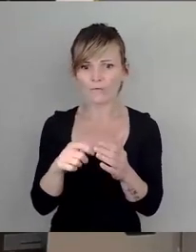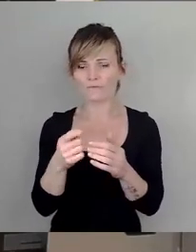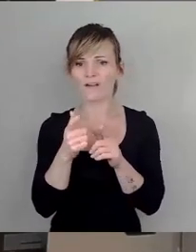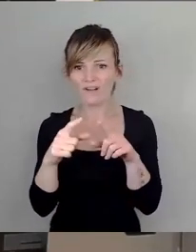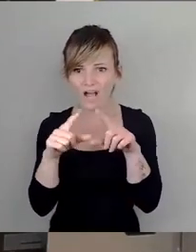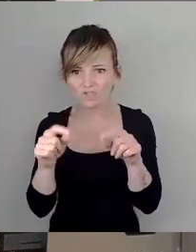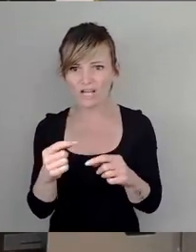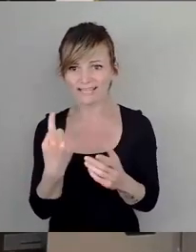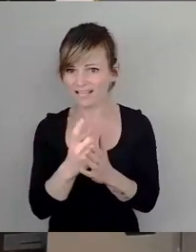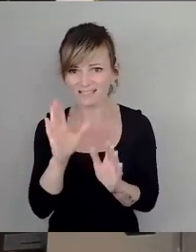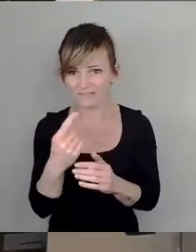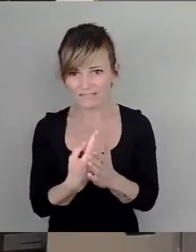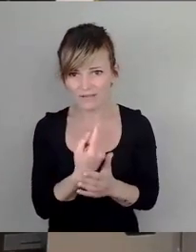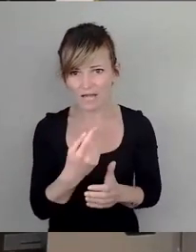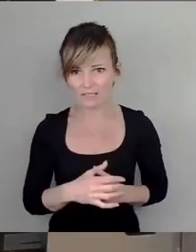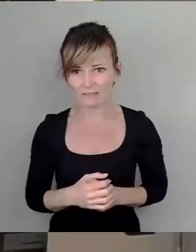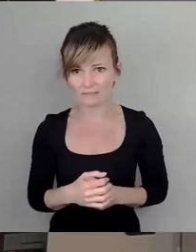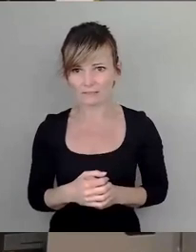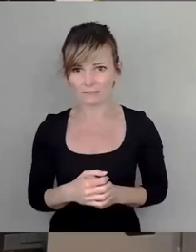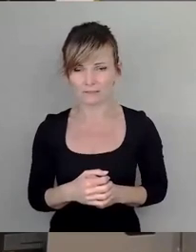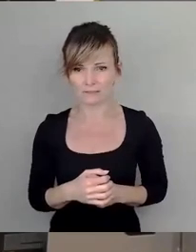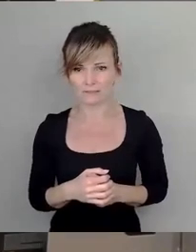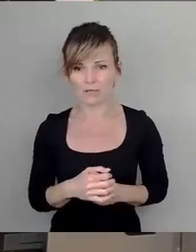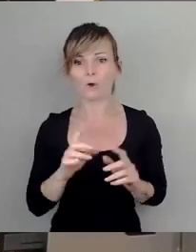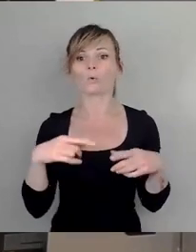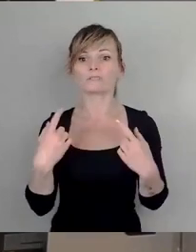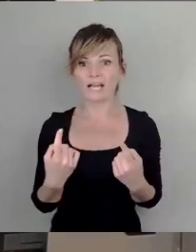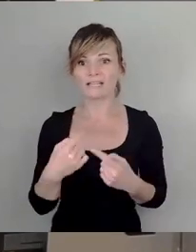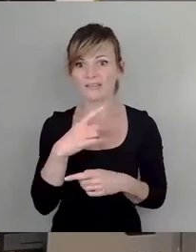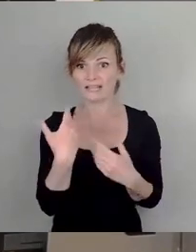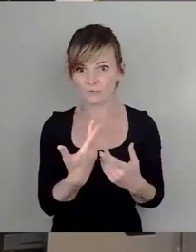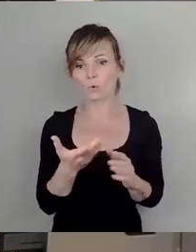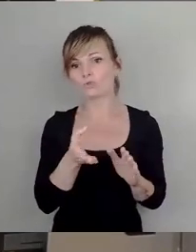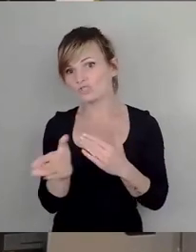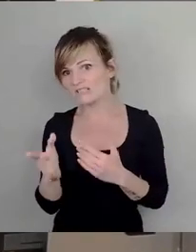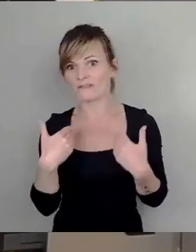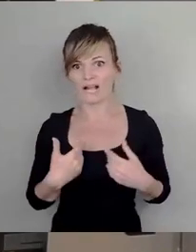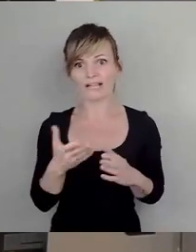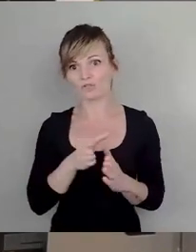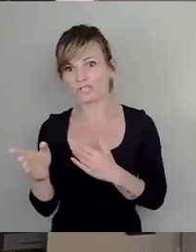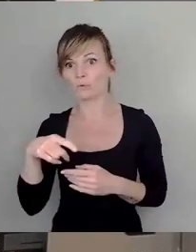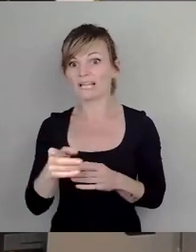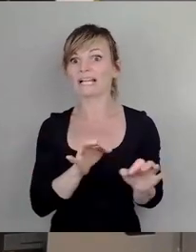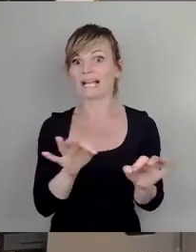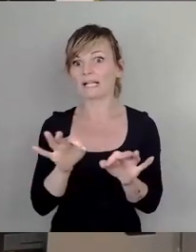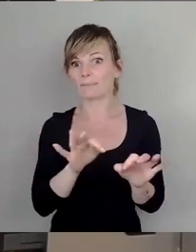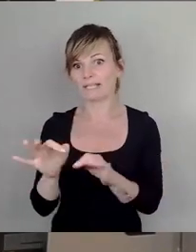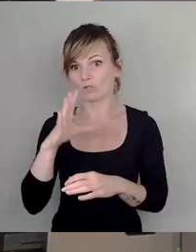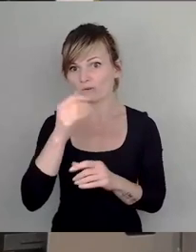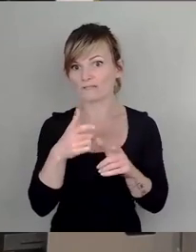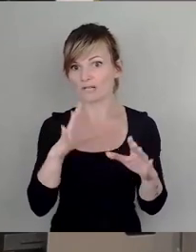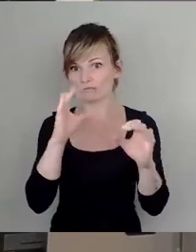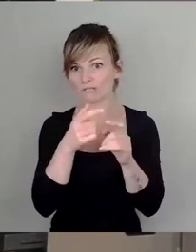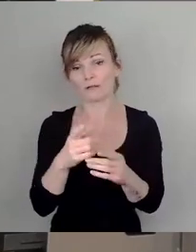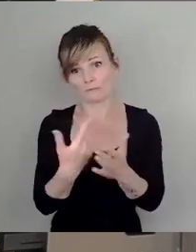darf man das nicht verlangen? Und dann, wenn man das nicht tut, regelmäßig, dann muss man auch mit den Konsequenzen